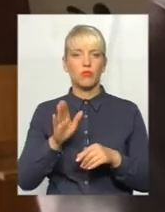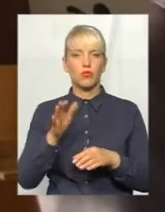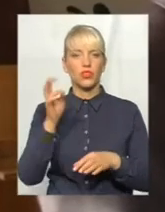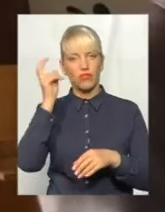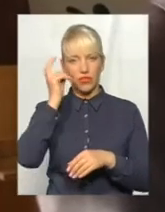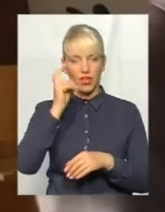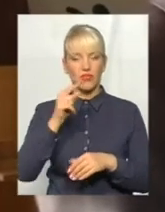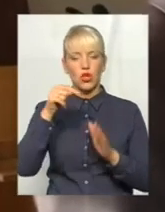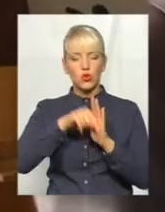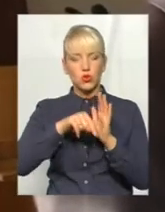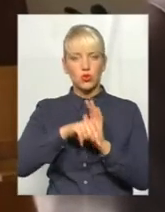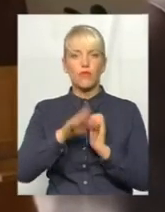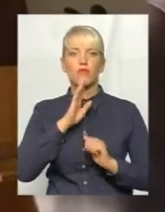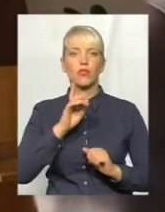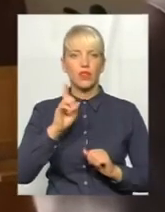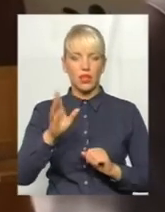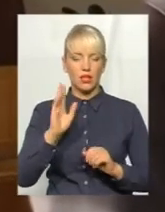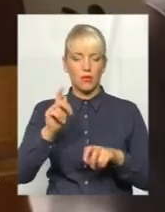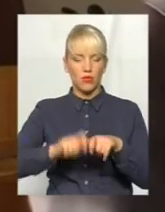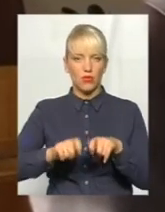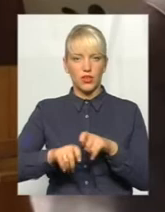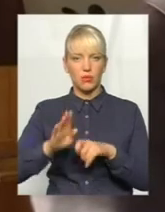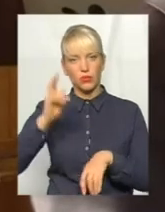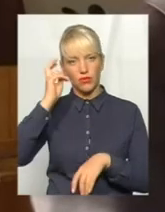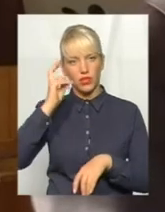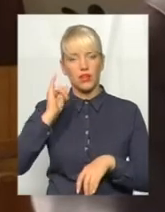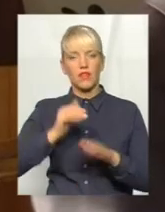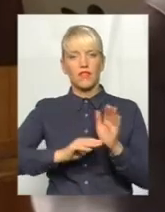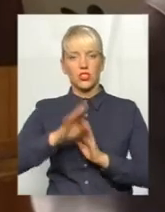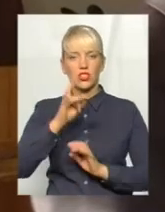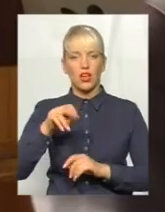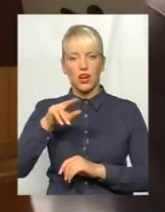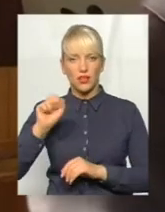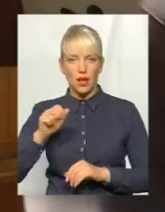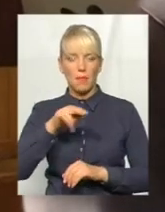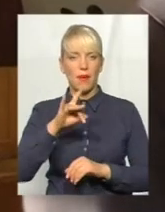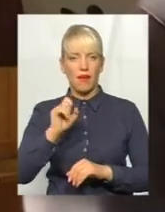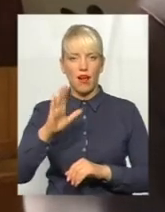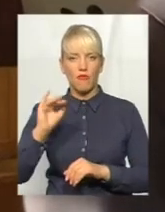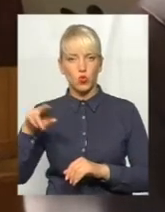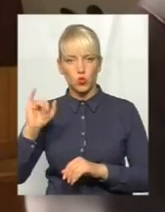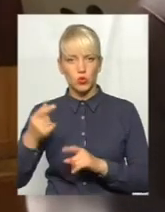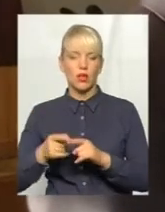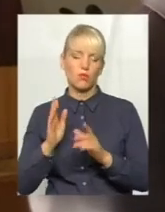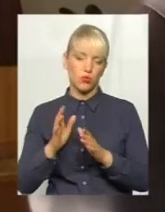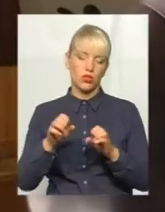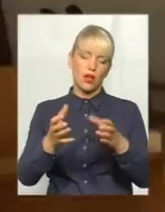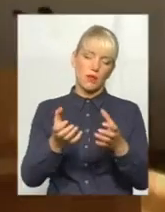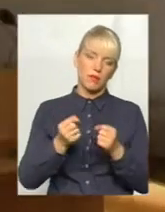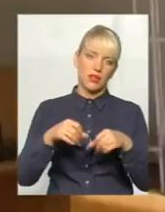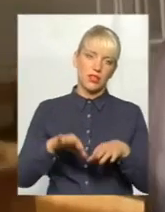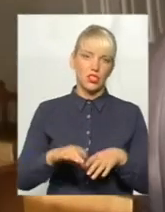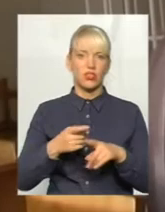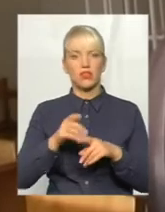робитись перевірка в Києві і вища рада правосуддя буде приймати відносно неї рішення, достойна вона продовжити чи не достойна.